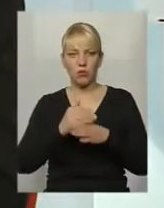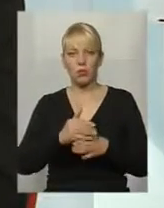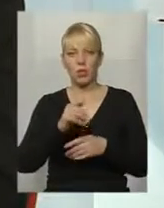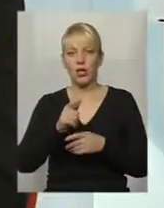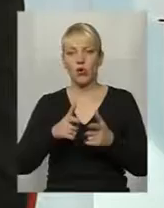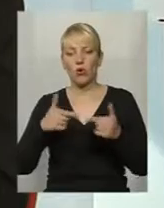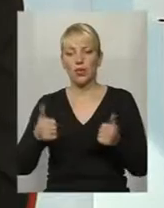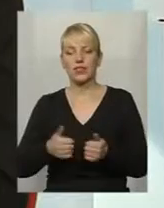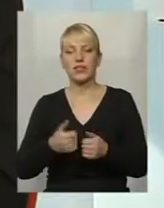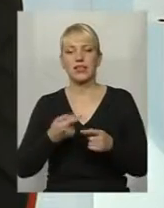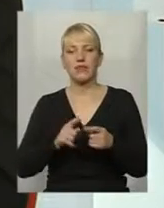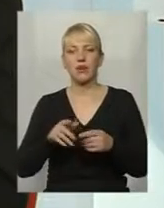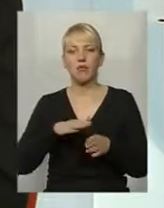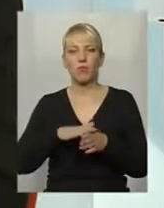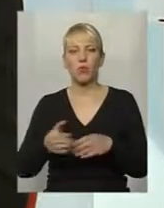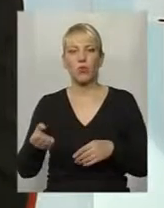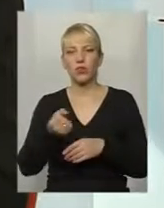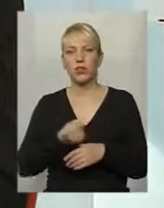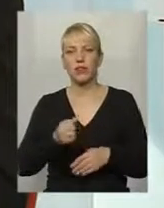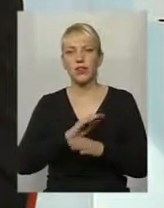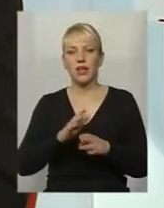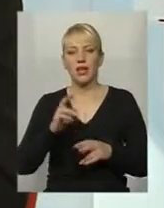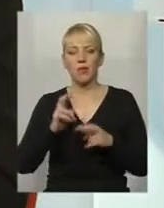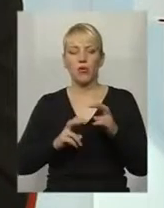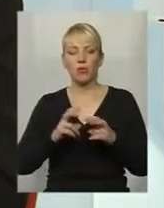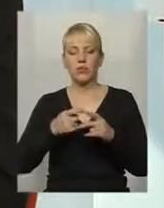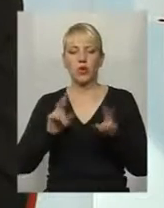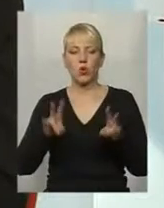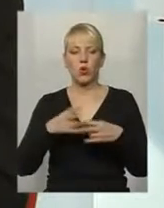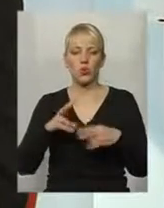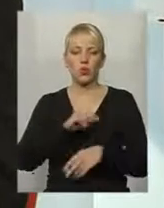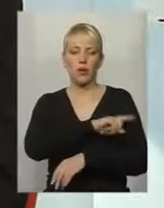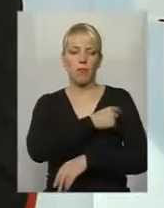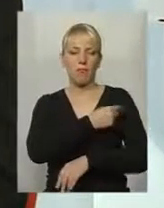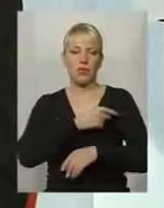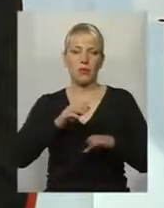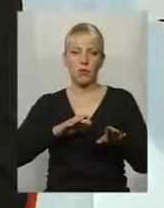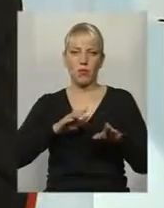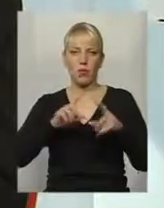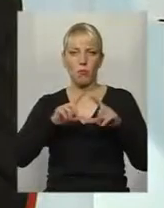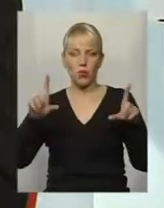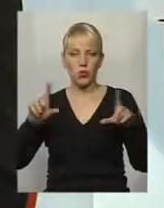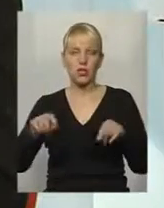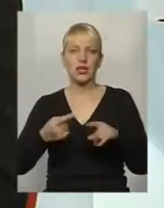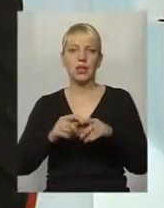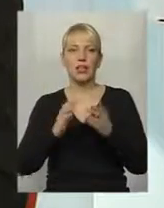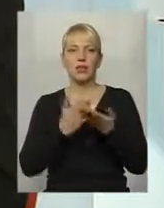організаціям. Вони повністю утримували непромислову сферу. Це клуби, медпункти, бібліотеки.